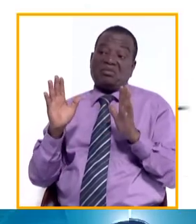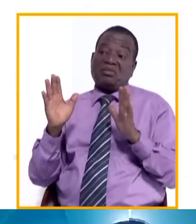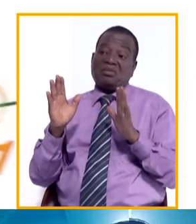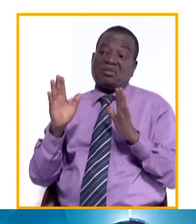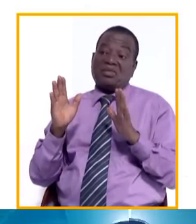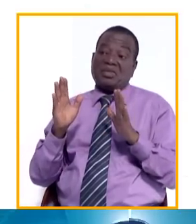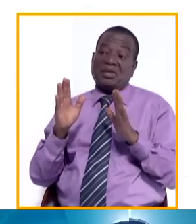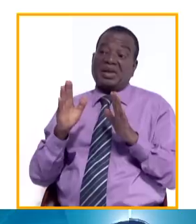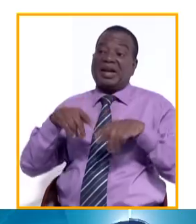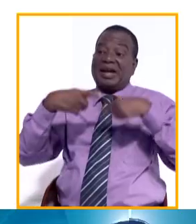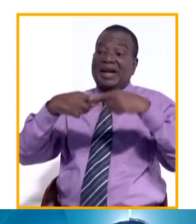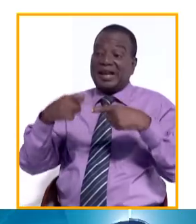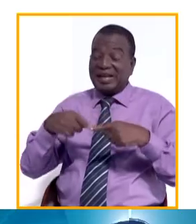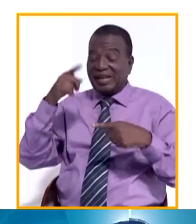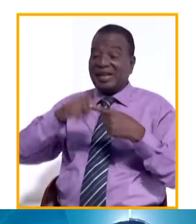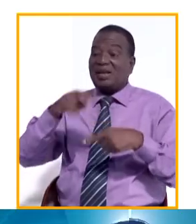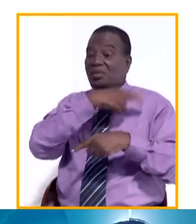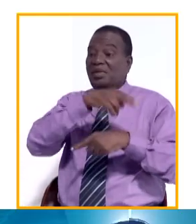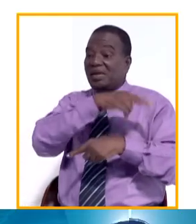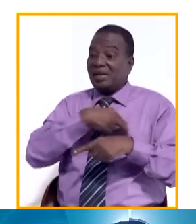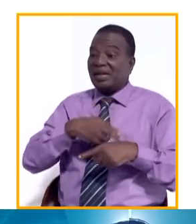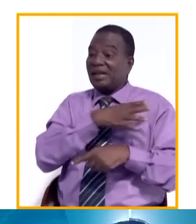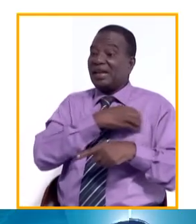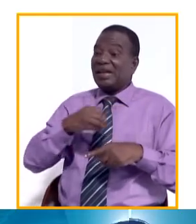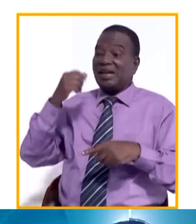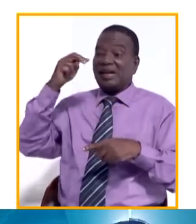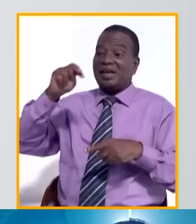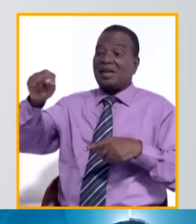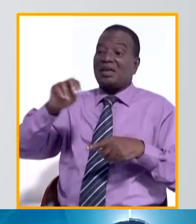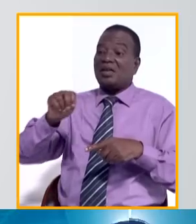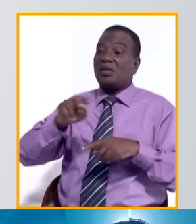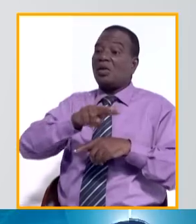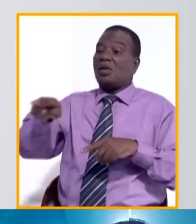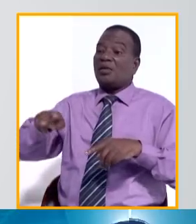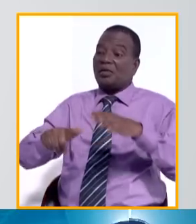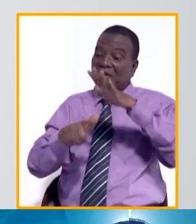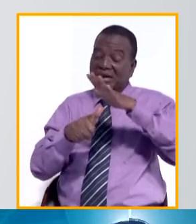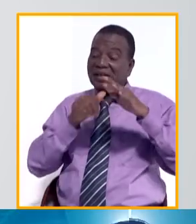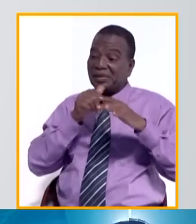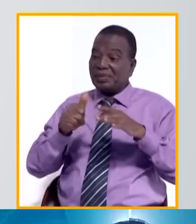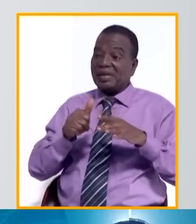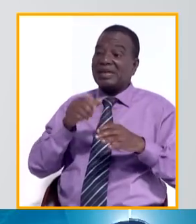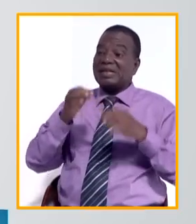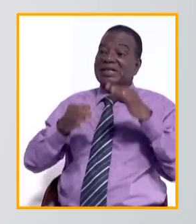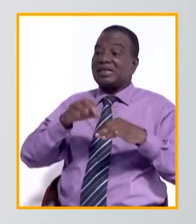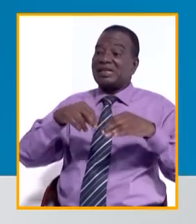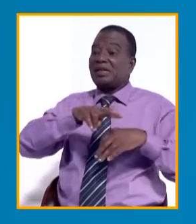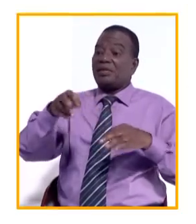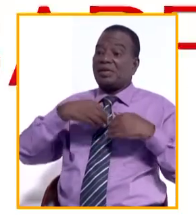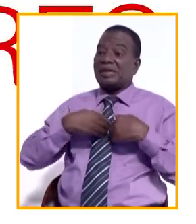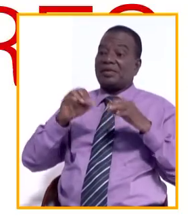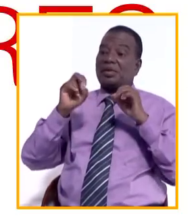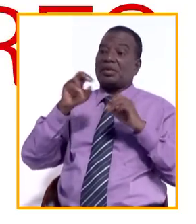soit un total de 24 444 384 doses du 1er mars 2021 au 23 janvier